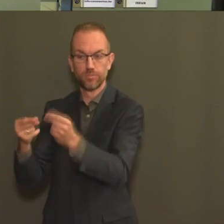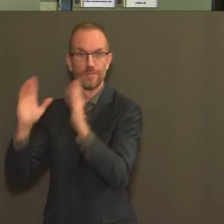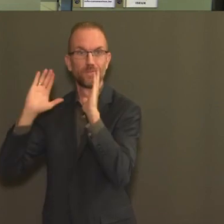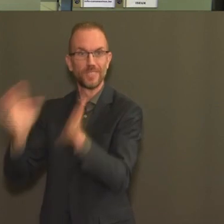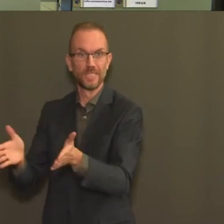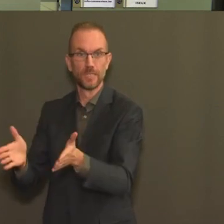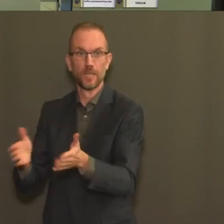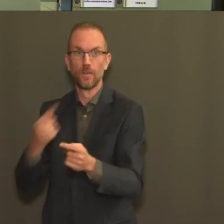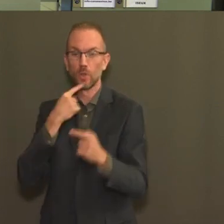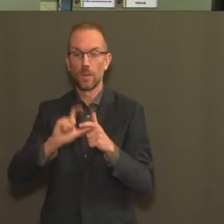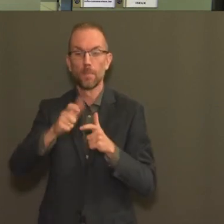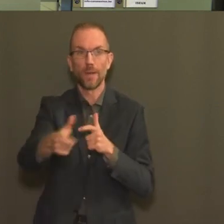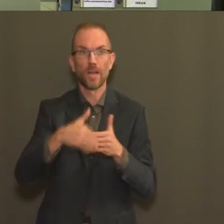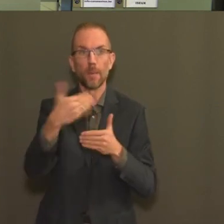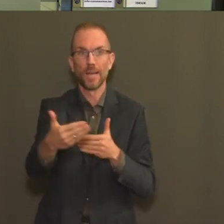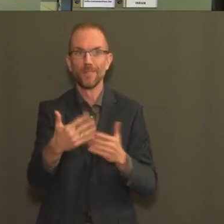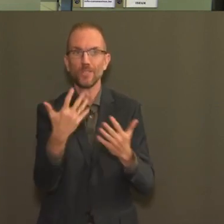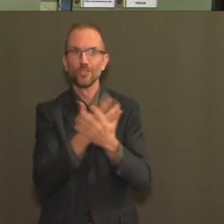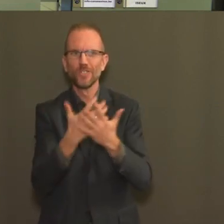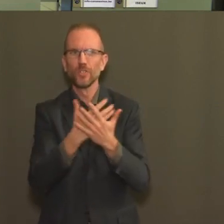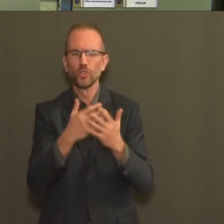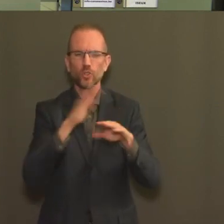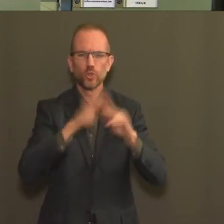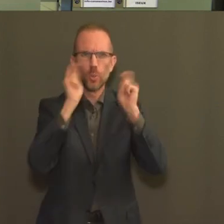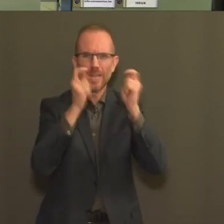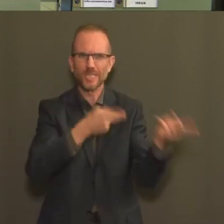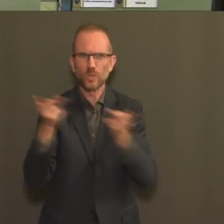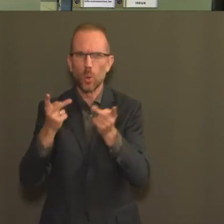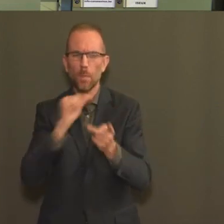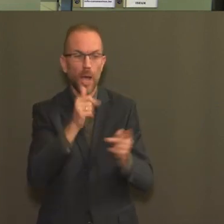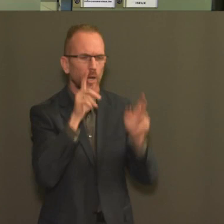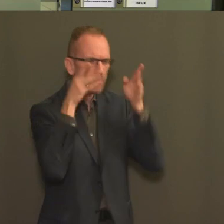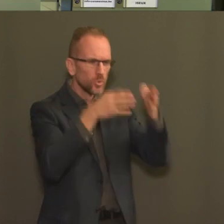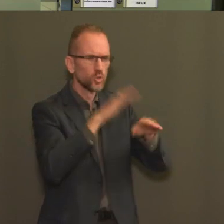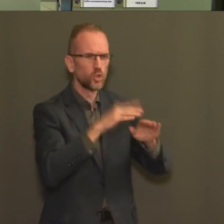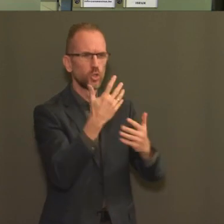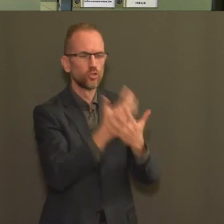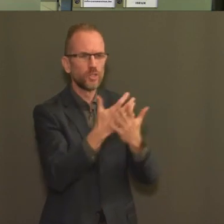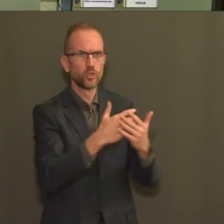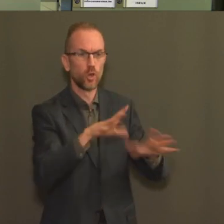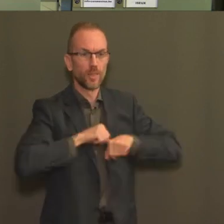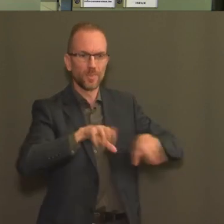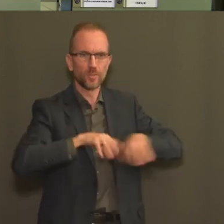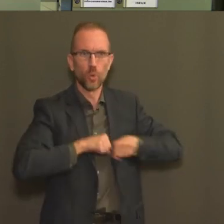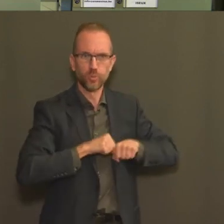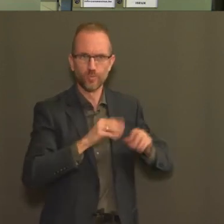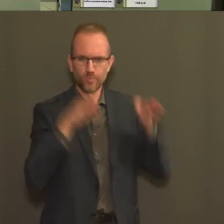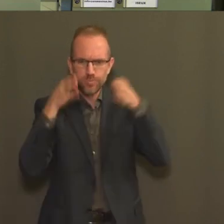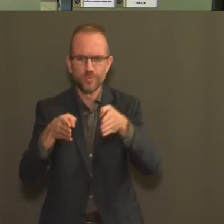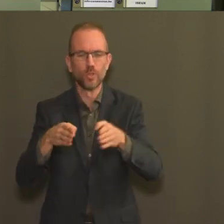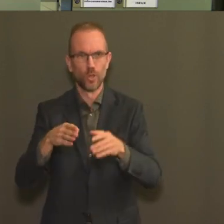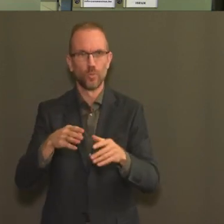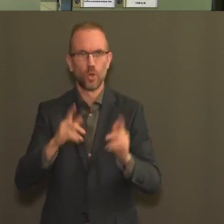d'hospitalisations, au lieu du nombre de cas, pour évaluer les mesures mises en place ? Pouvons-nous nous attendre à un